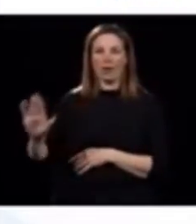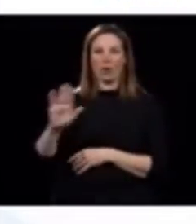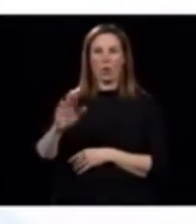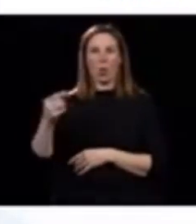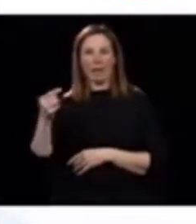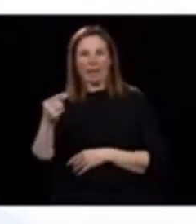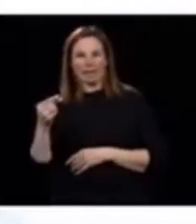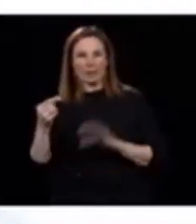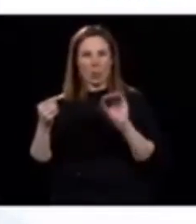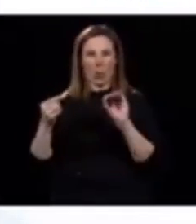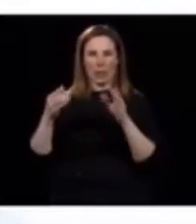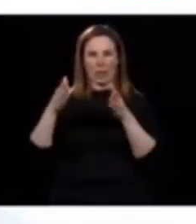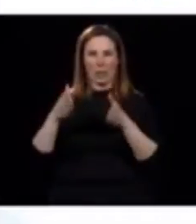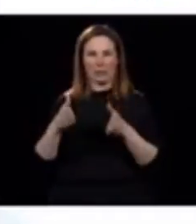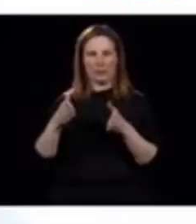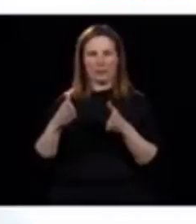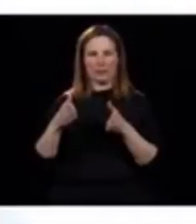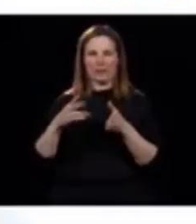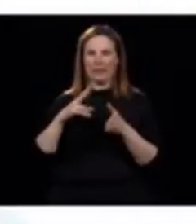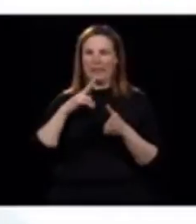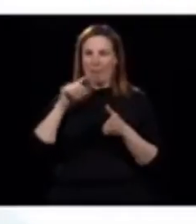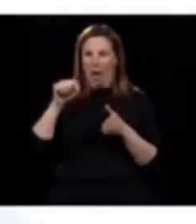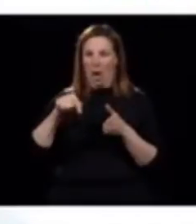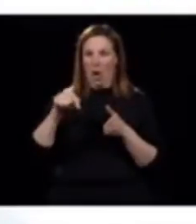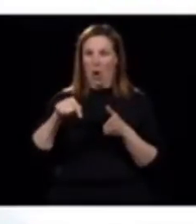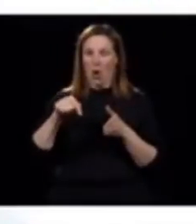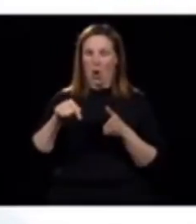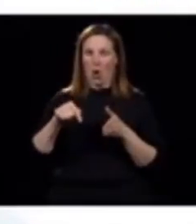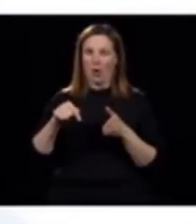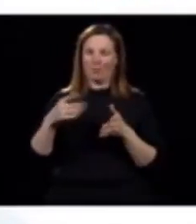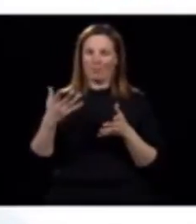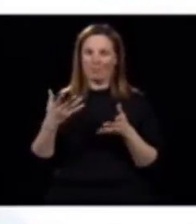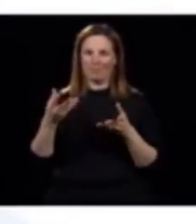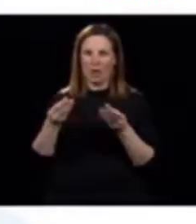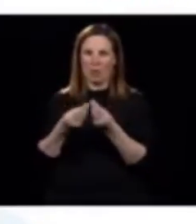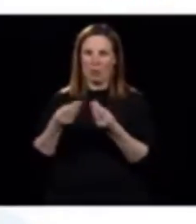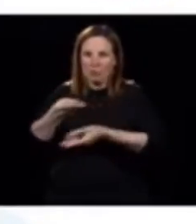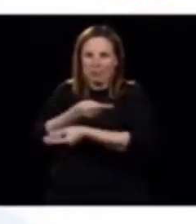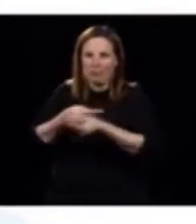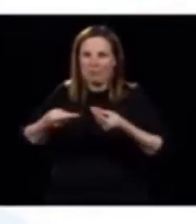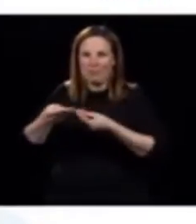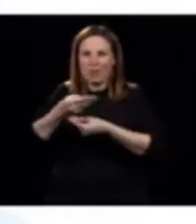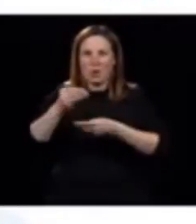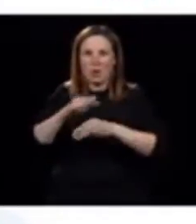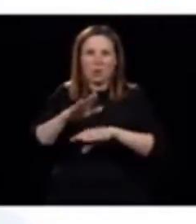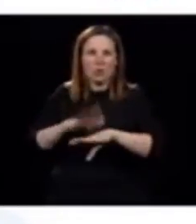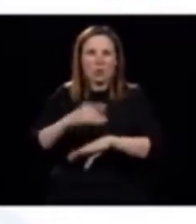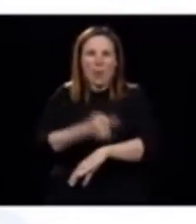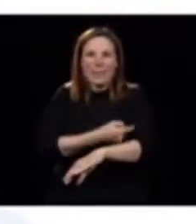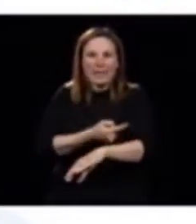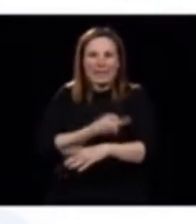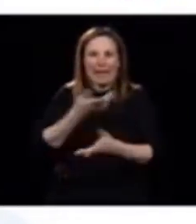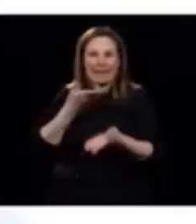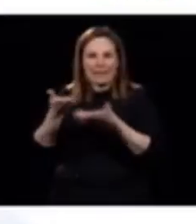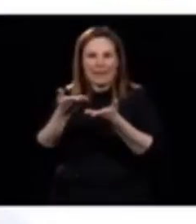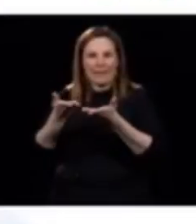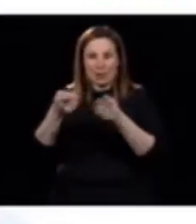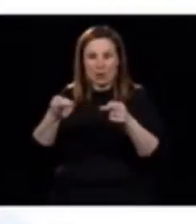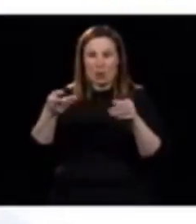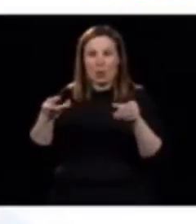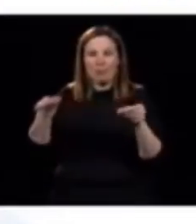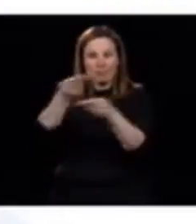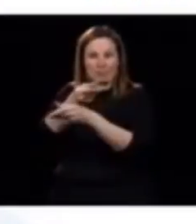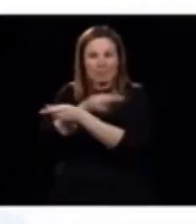Gatineau et Ottawa, il y a comme une chaîne, là, pour les services médicaux qui est importante de garder.